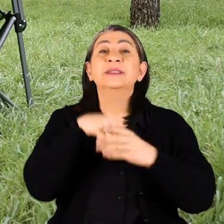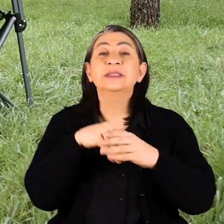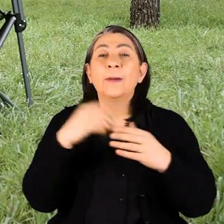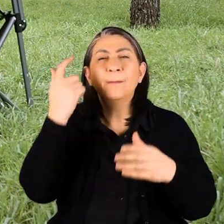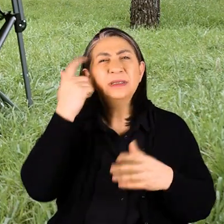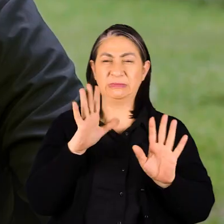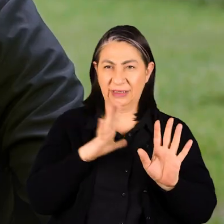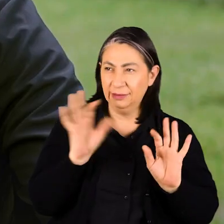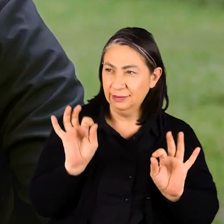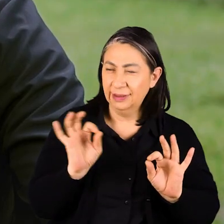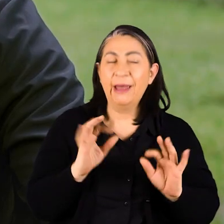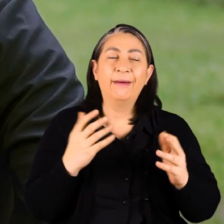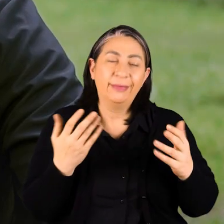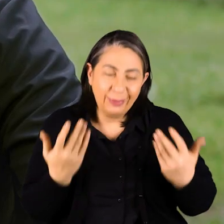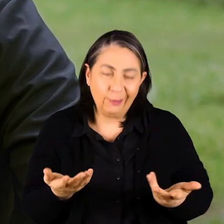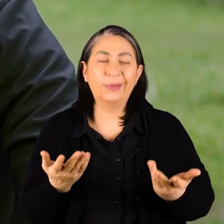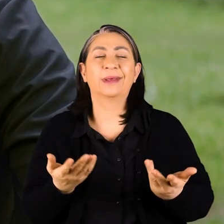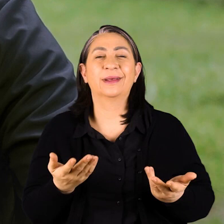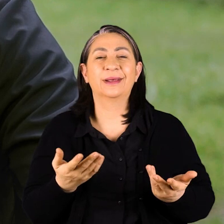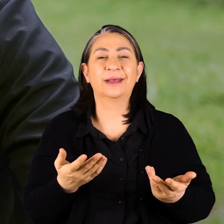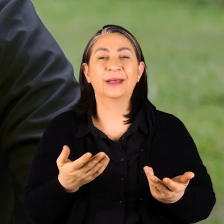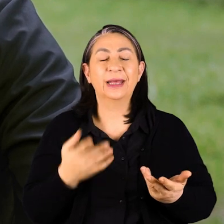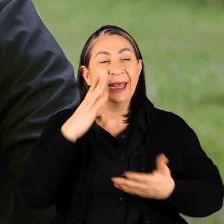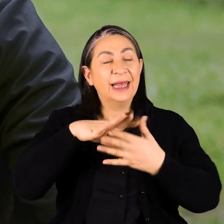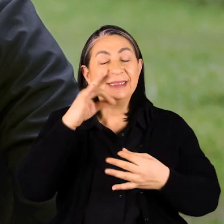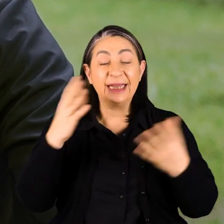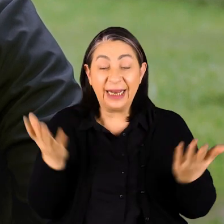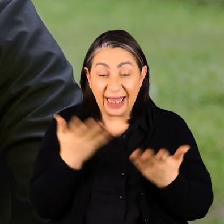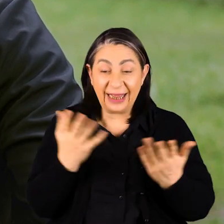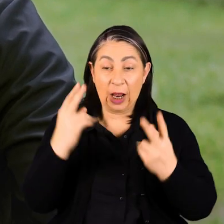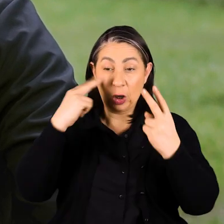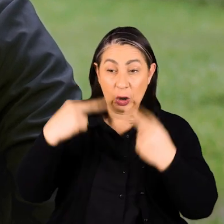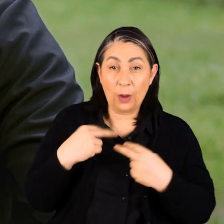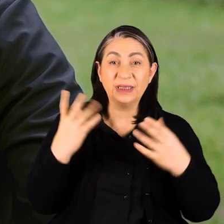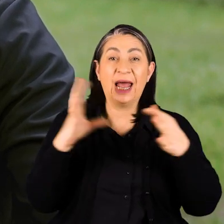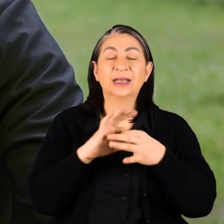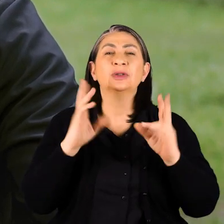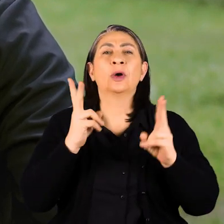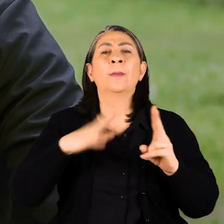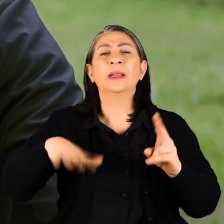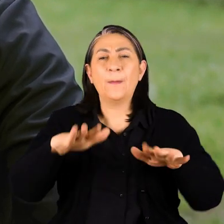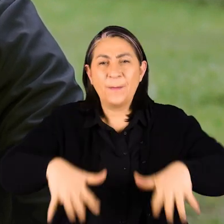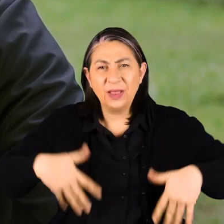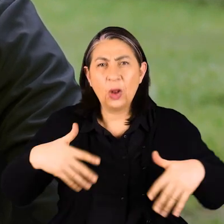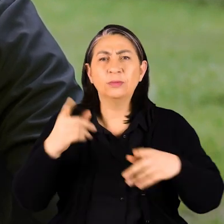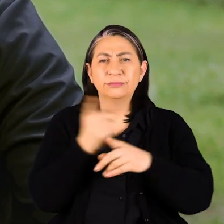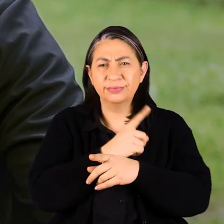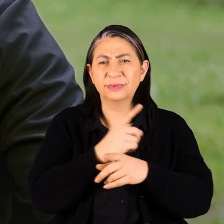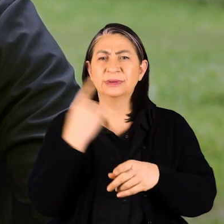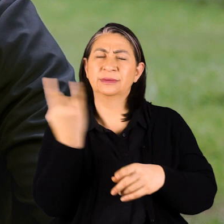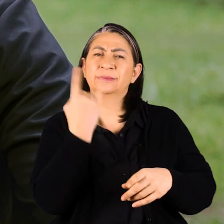boşuna bir şeyler geliyor Tabii yani bu işte insanların ne kadar görmesiyle alakası Normalde genelde pantolon vesaire